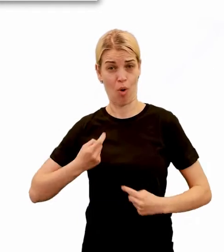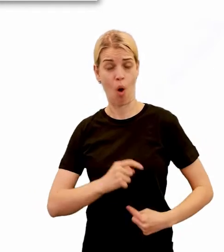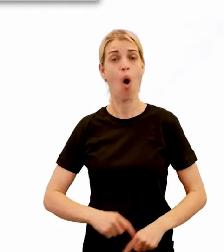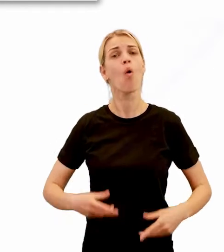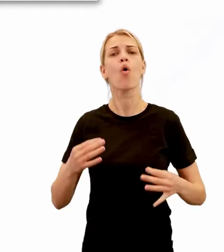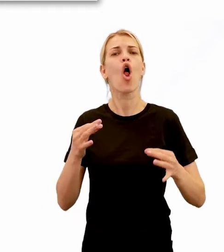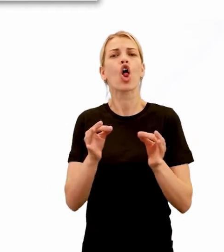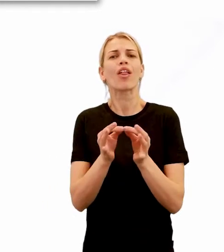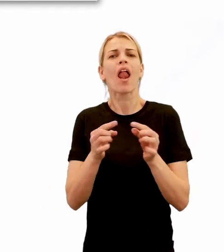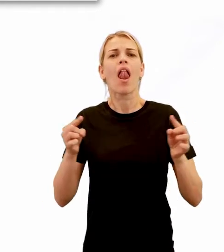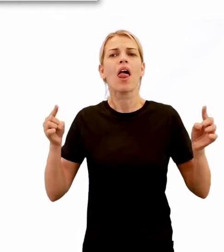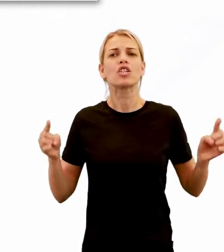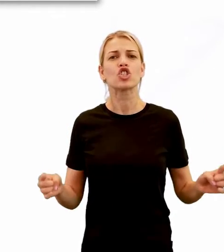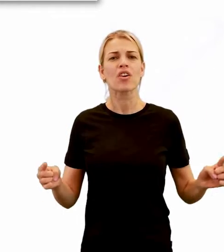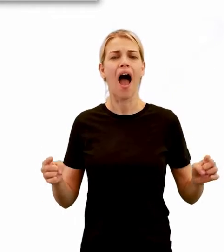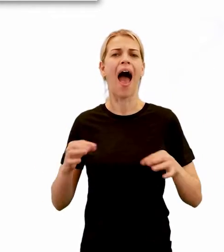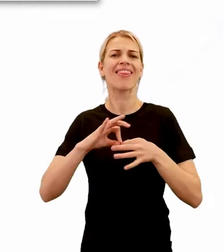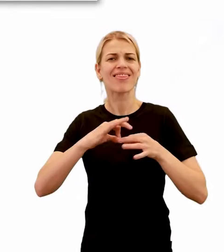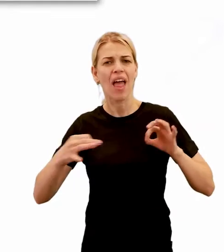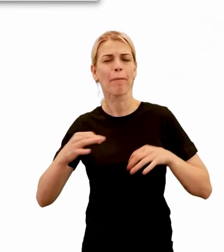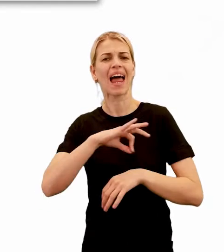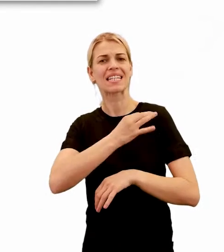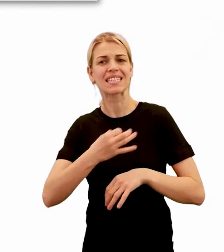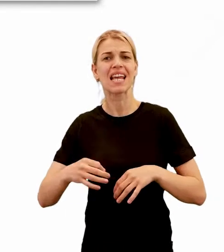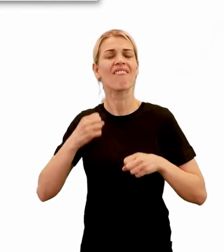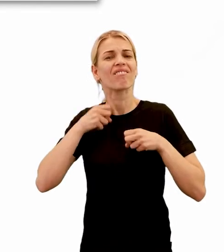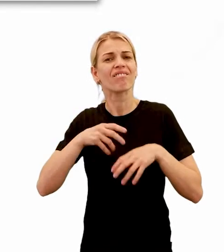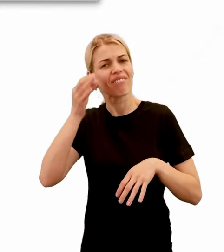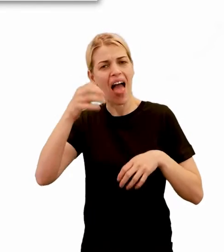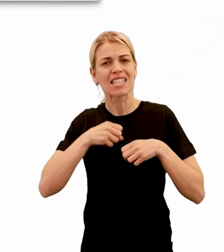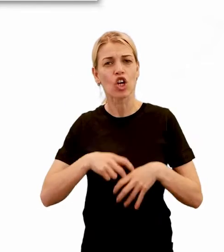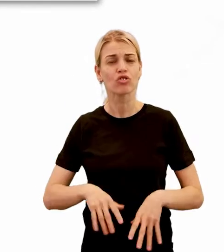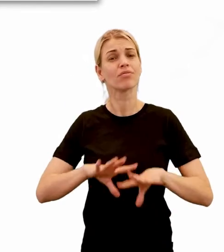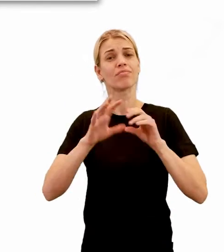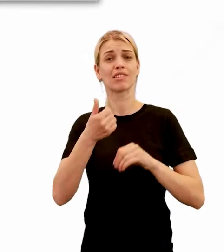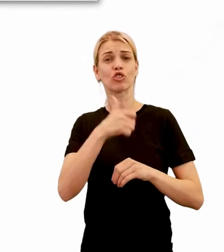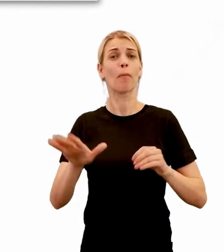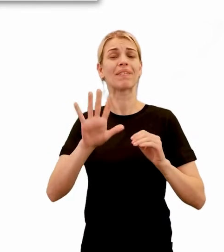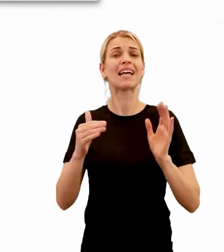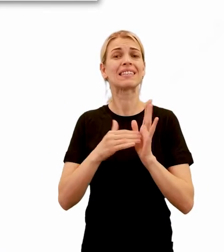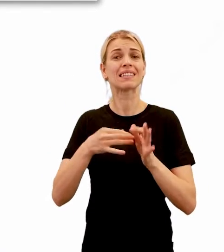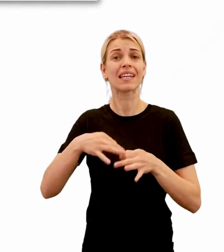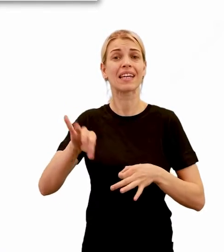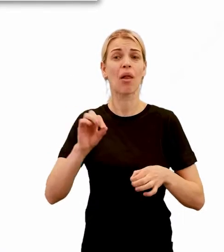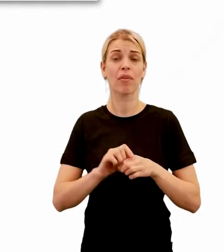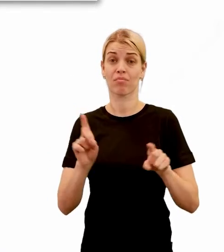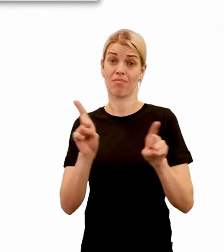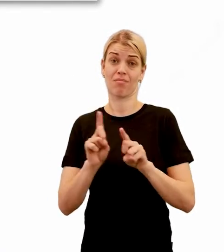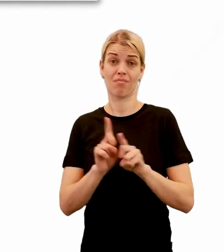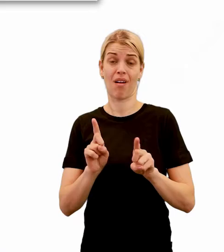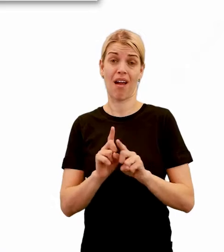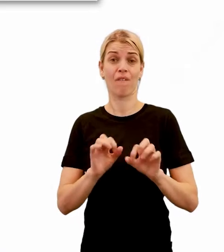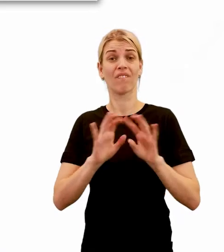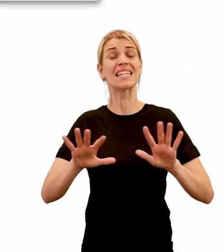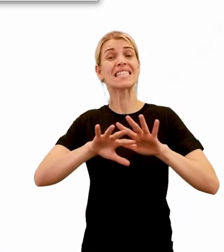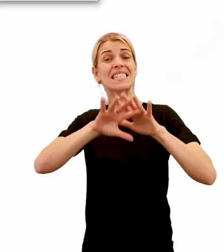tepien, žíl a vlásočníc, získali by sme dĺžku 150 tisíc kilometrov a to je vzdialenosť, ktorú